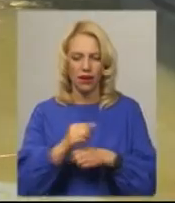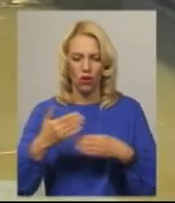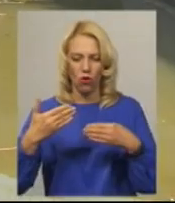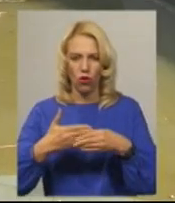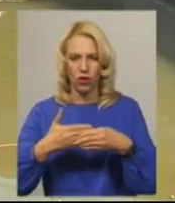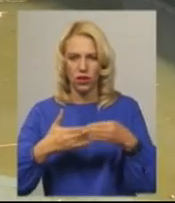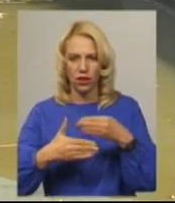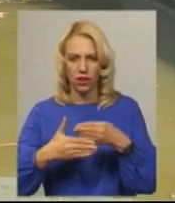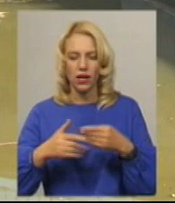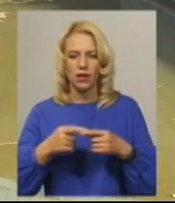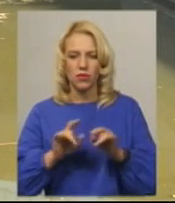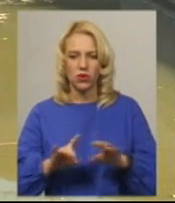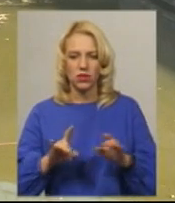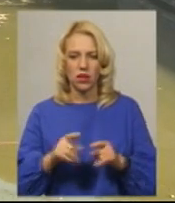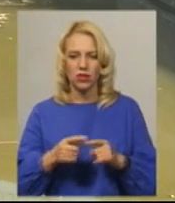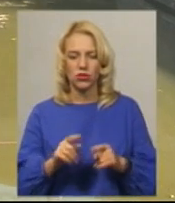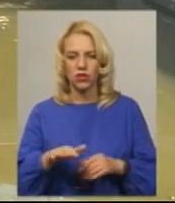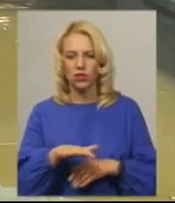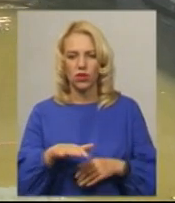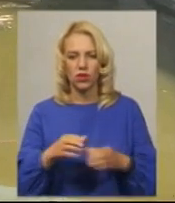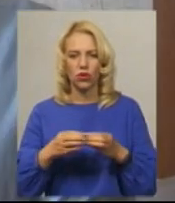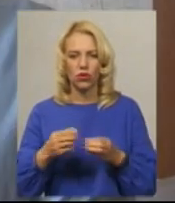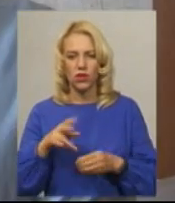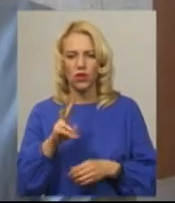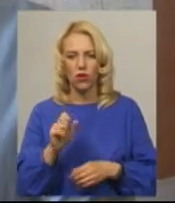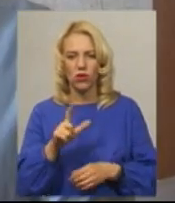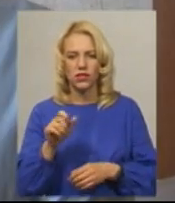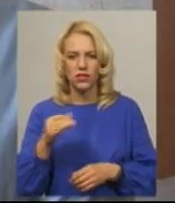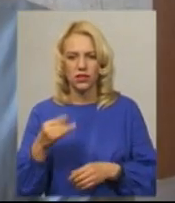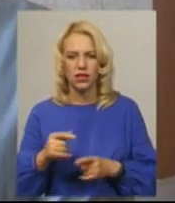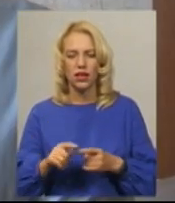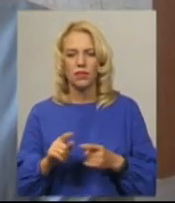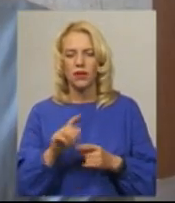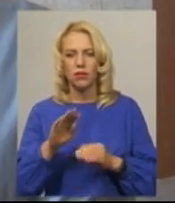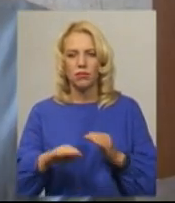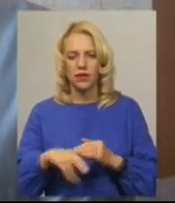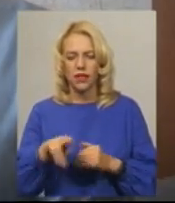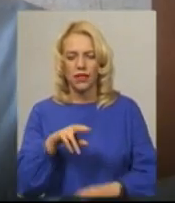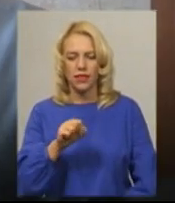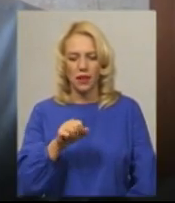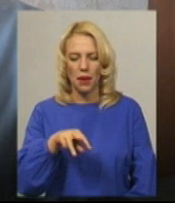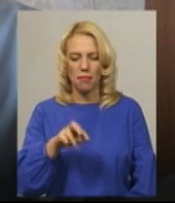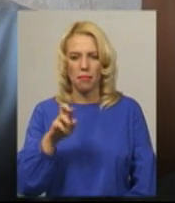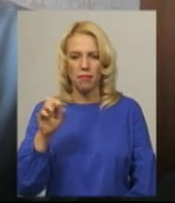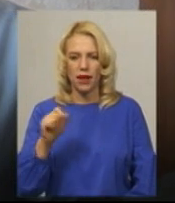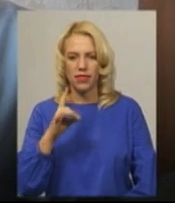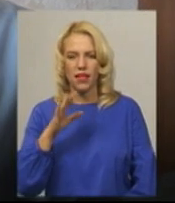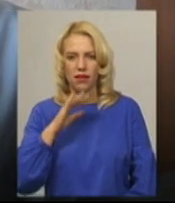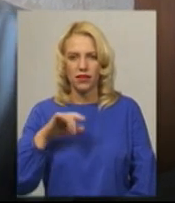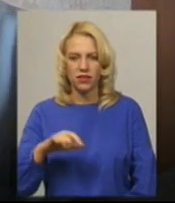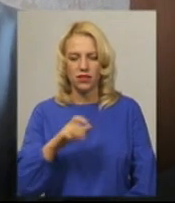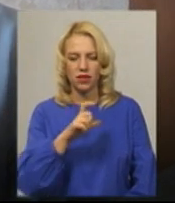голови Полонської об'єднаної територіальної громади Олег Колінський. Під дамбою, яка знаходиться у нас на річці Хомора,